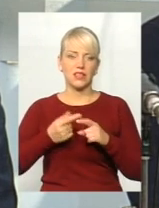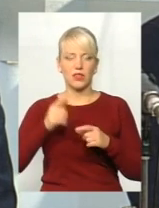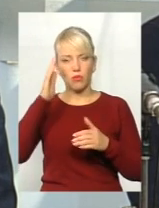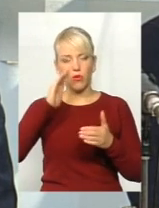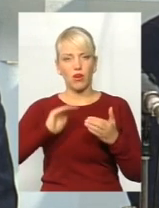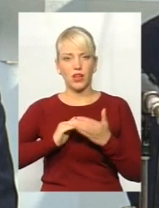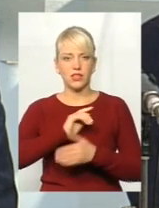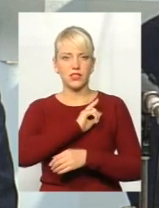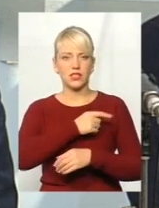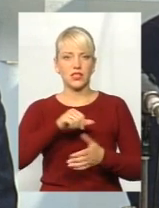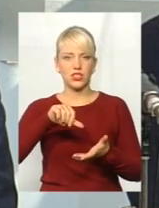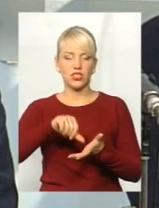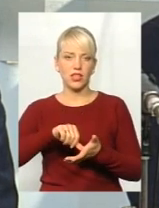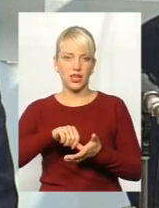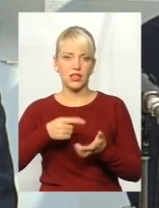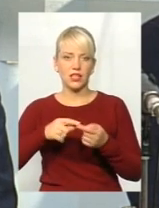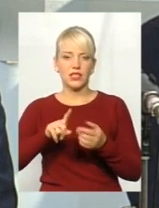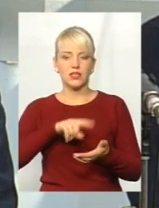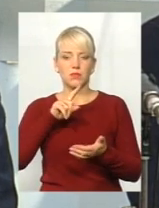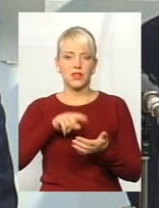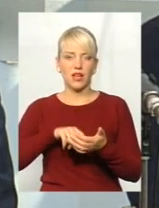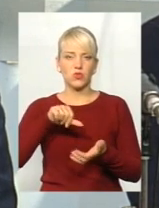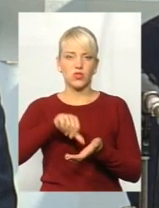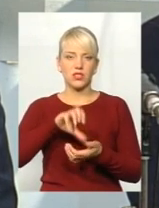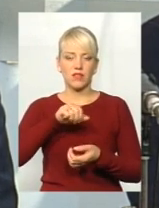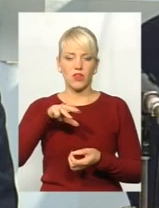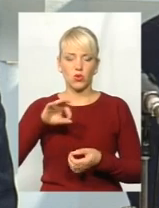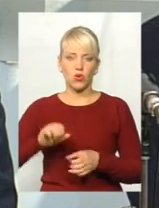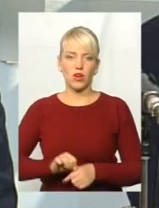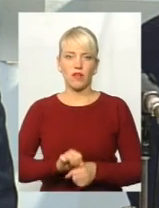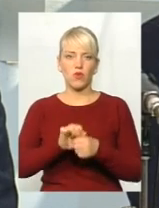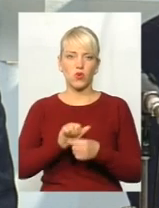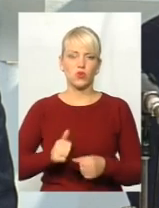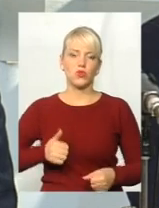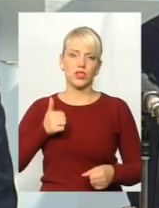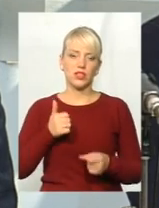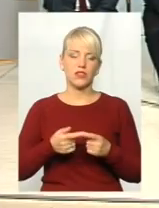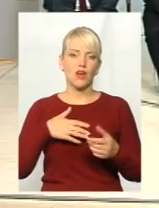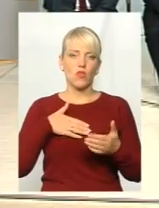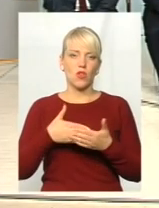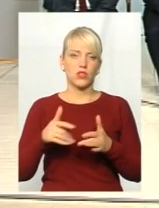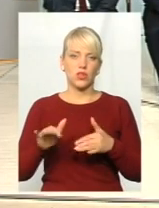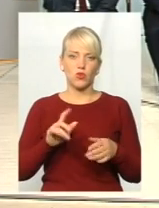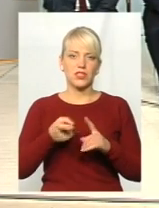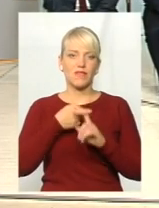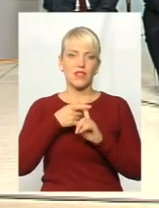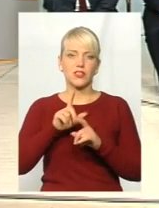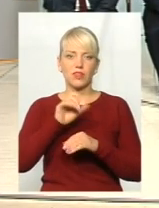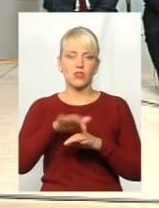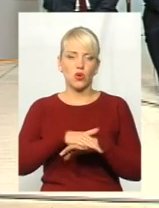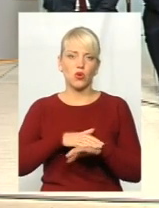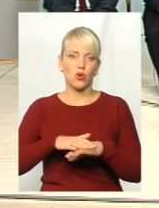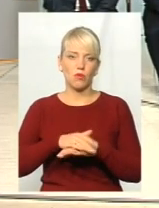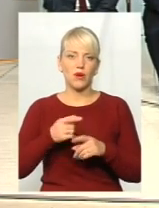депутатської групи з питань учасників АТО, бойових дій, революції гідності, волонтерського руху та зв'язків з громадськістю, заступник голови постійної